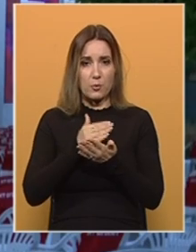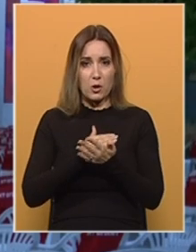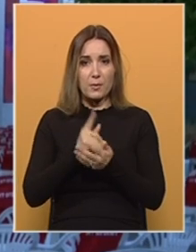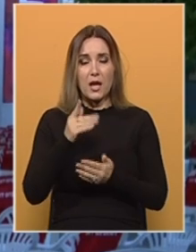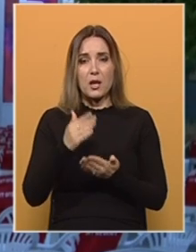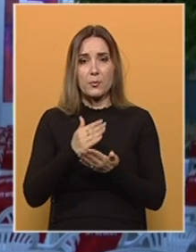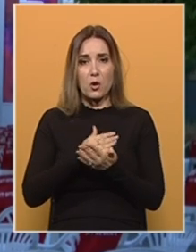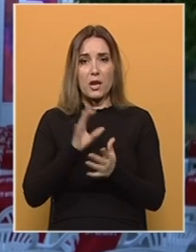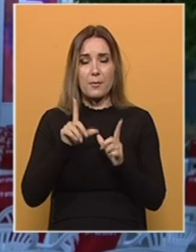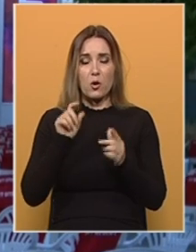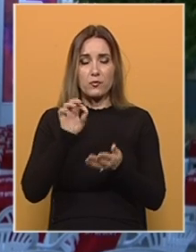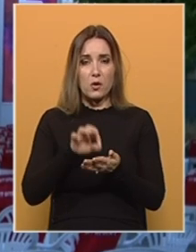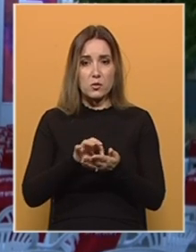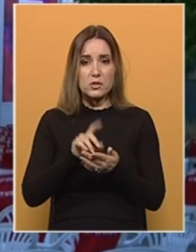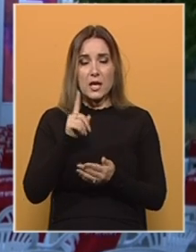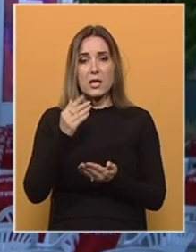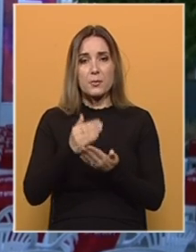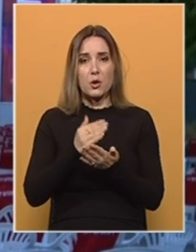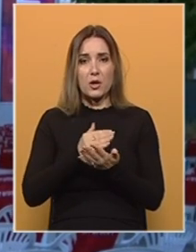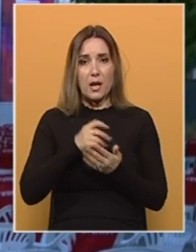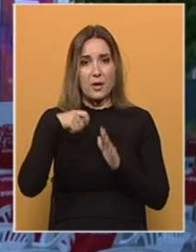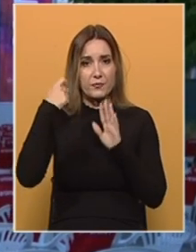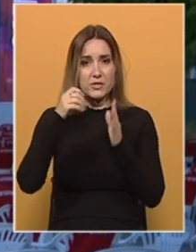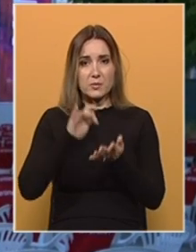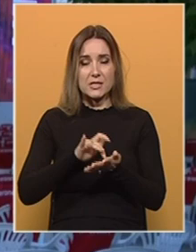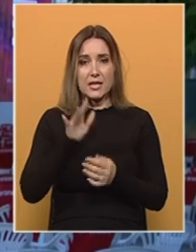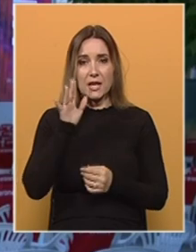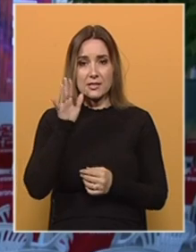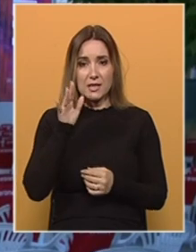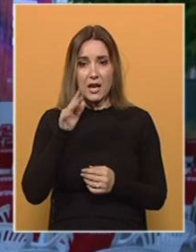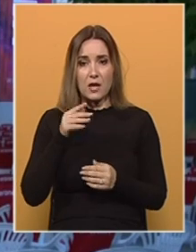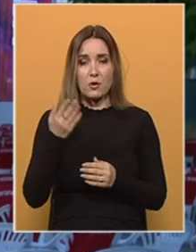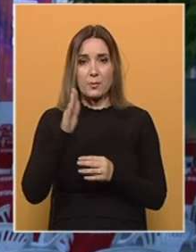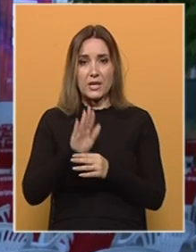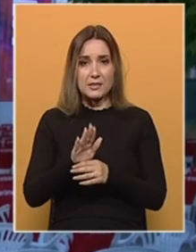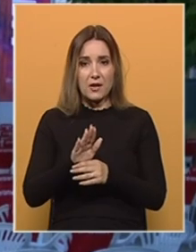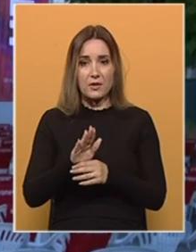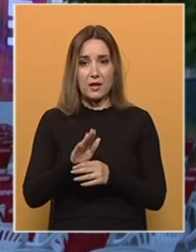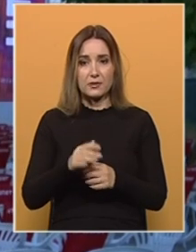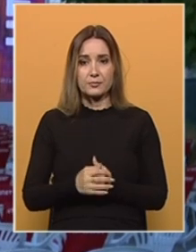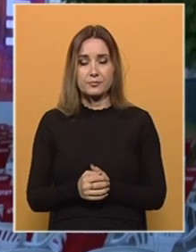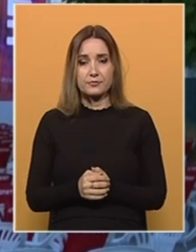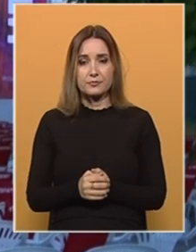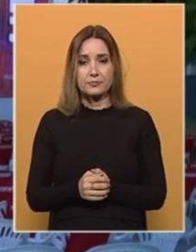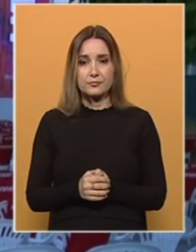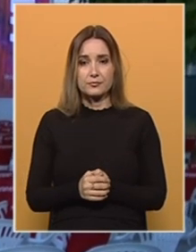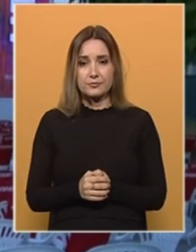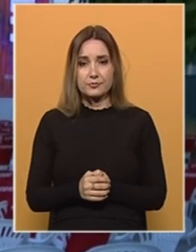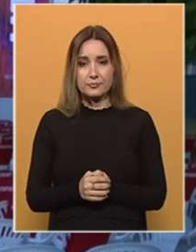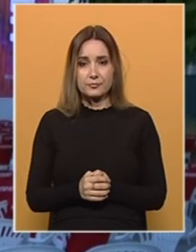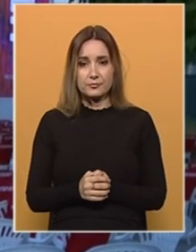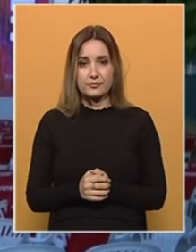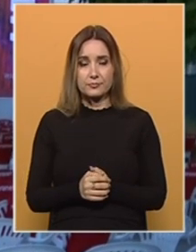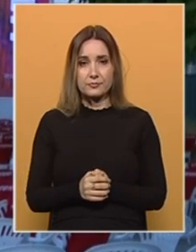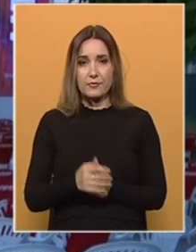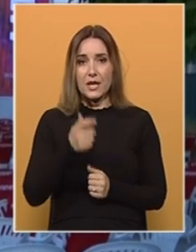iz programa U fokusu i iz programa Filmski centar Sarajevo predstavlja, znači stare ove nekakve retrospektive starih